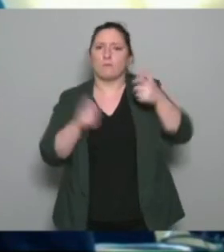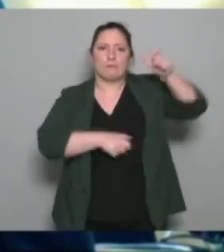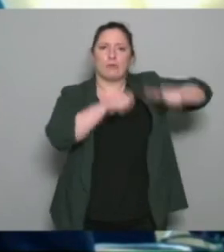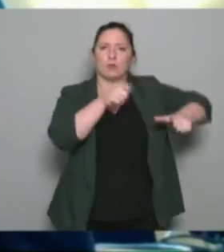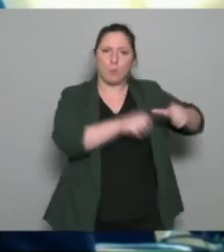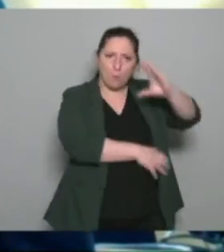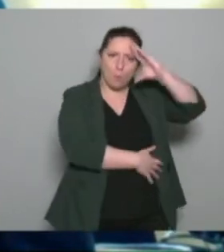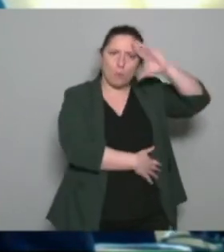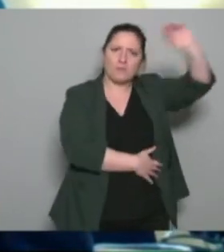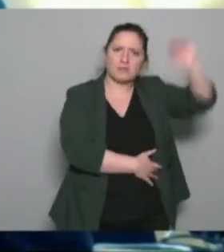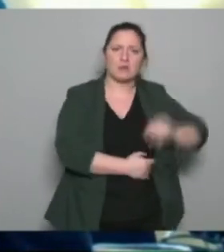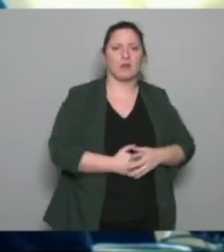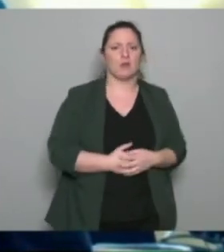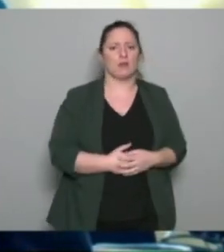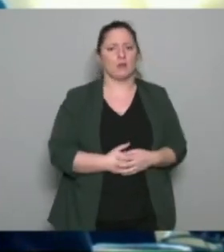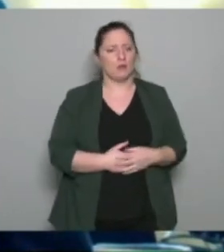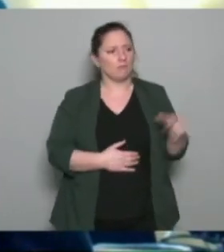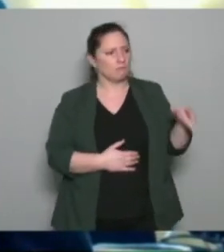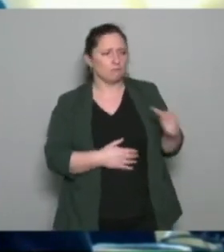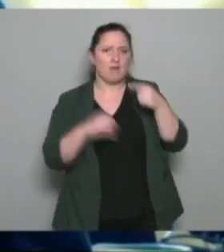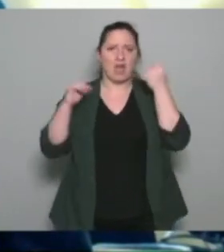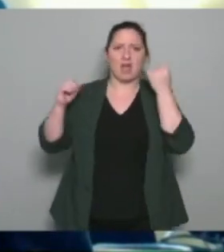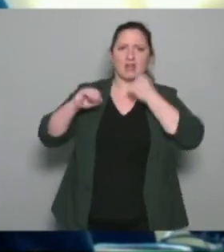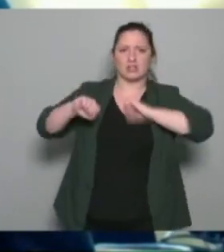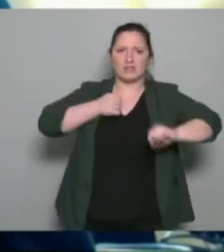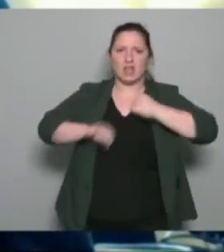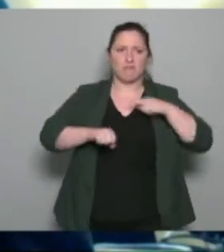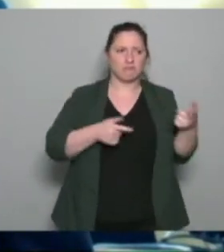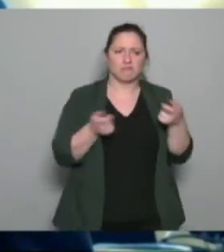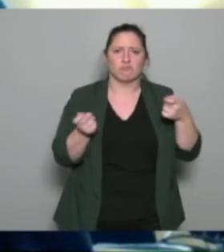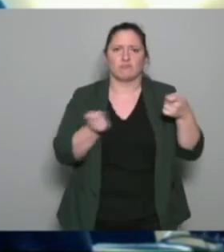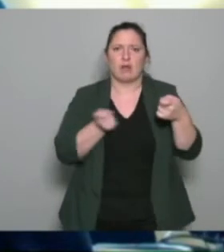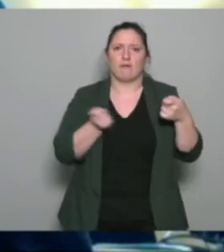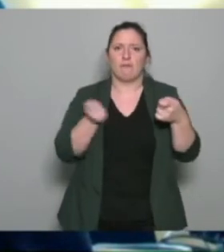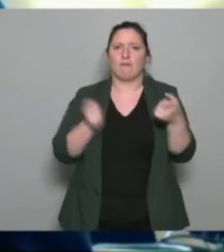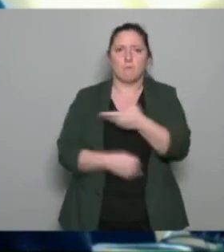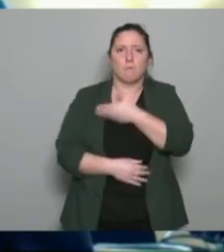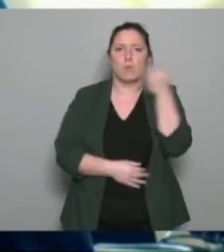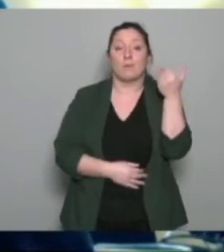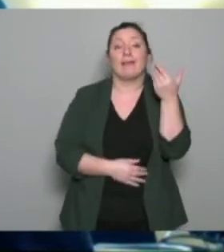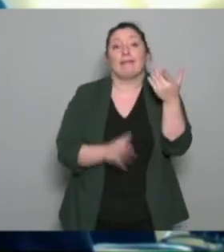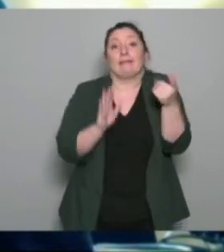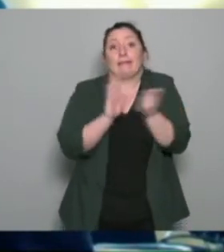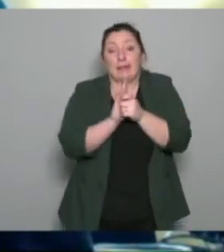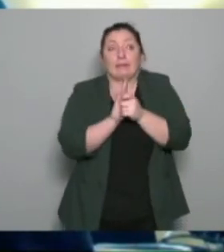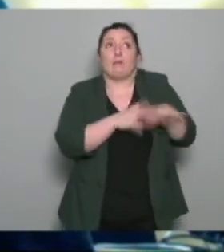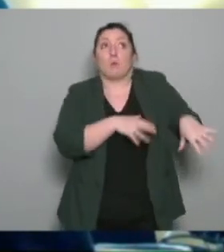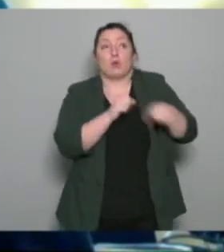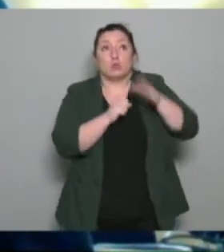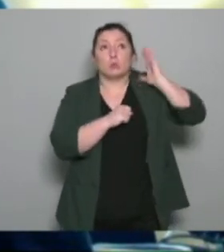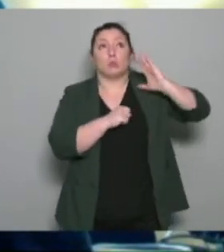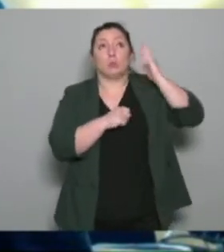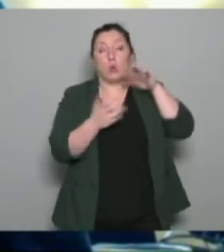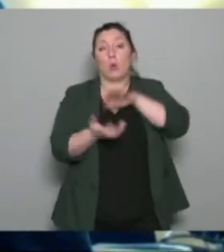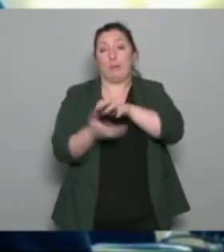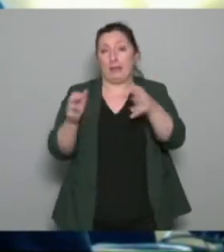cette activité et effectivement au moment où on a recruté c'était assez compliqué parce que d'une